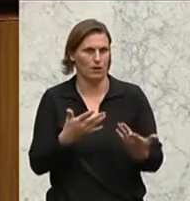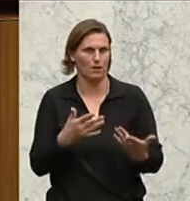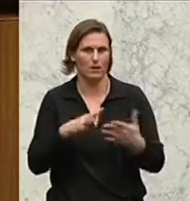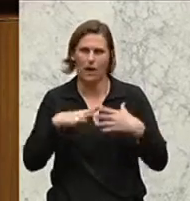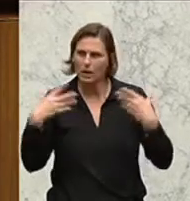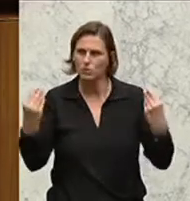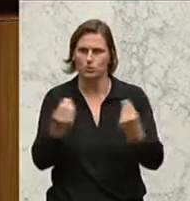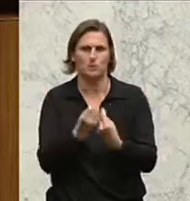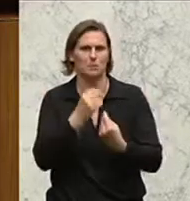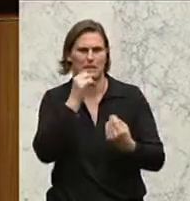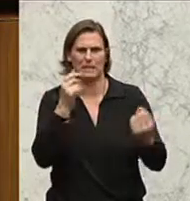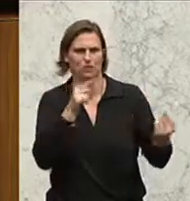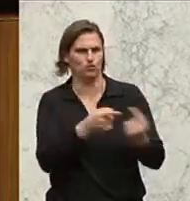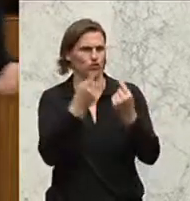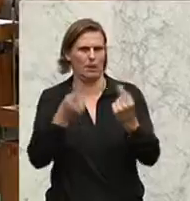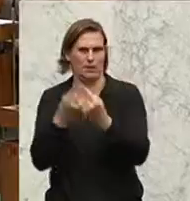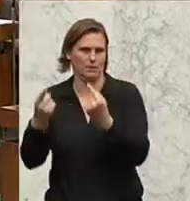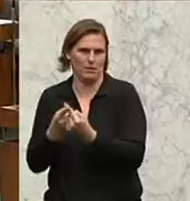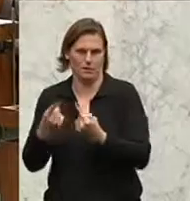gemeinsam und nicht herumstreiten da.